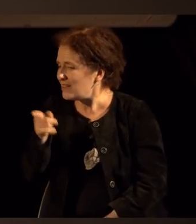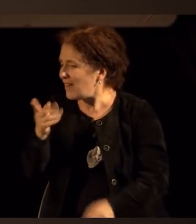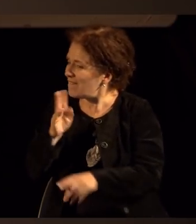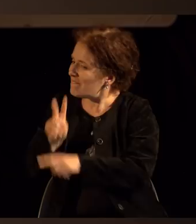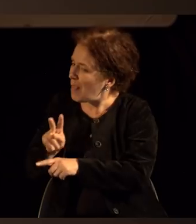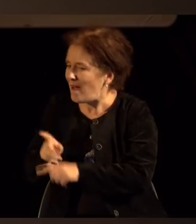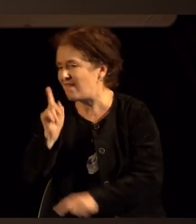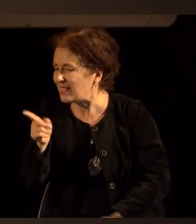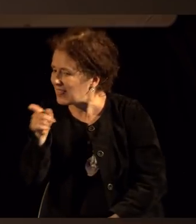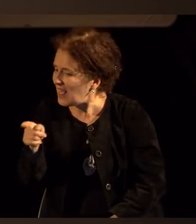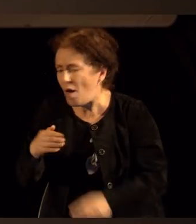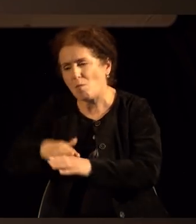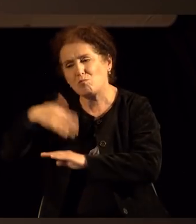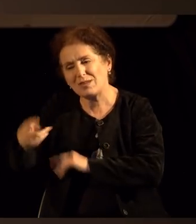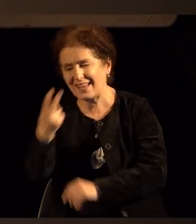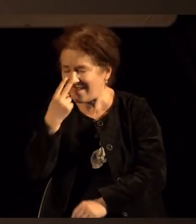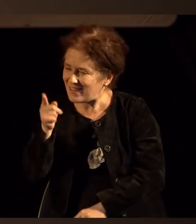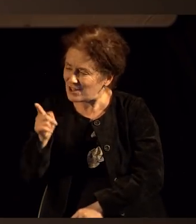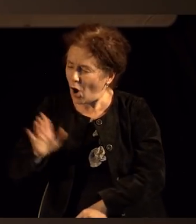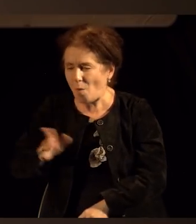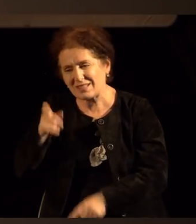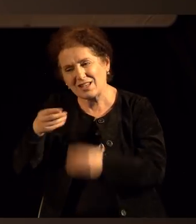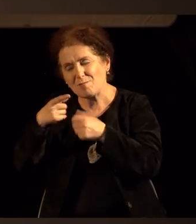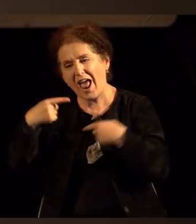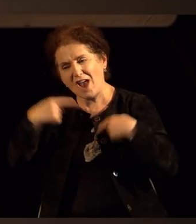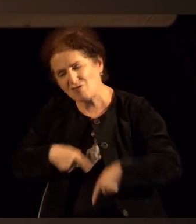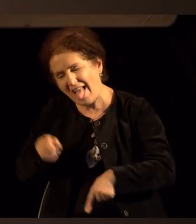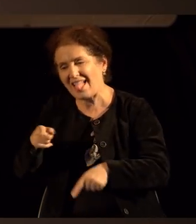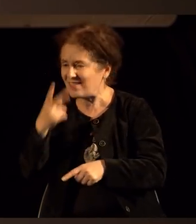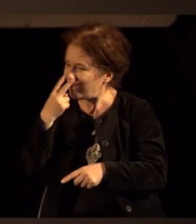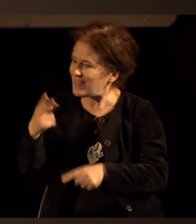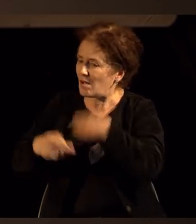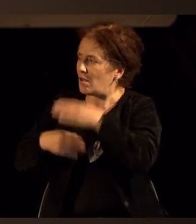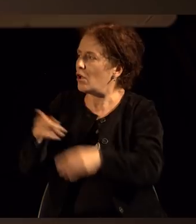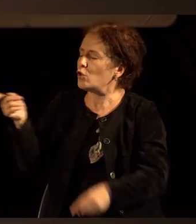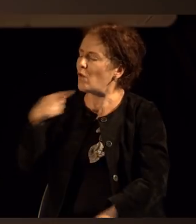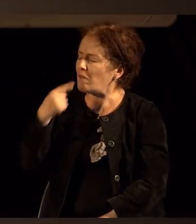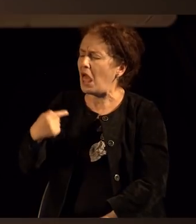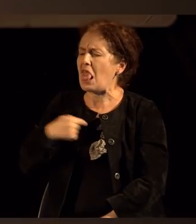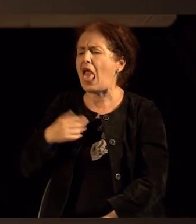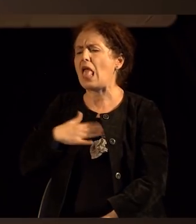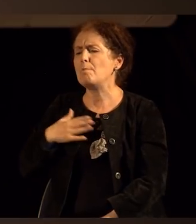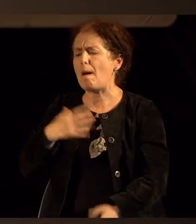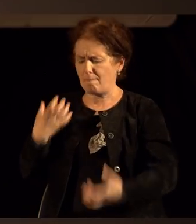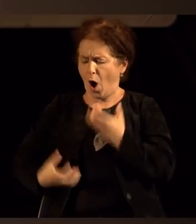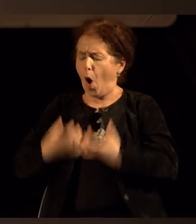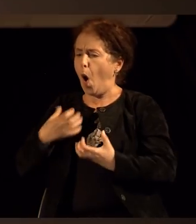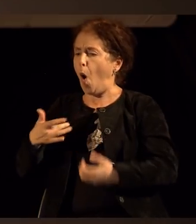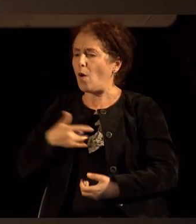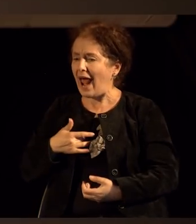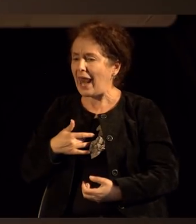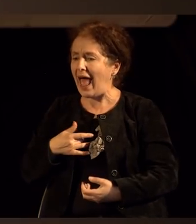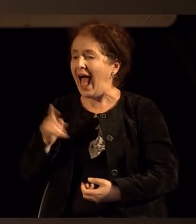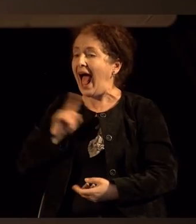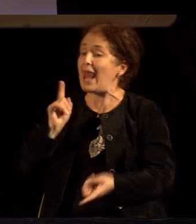А видите, неговиот одговор гласи, јас ја имам страста, а страста ме нема